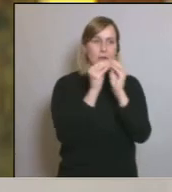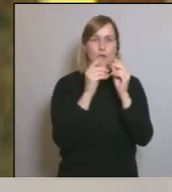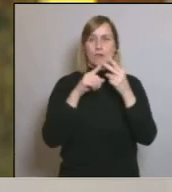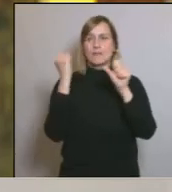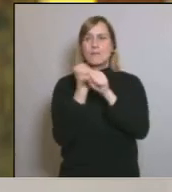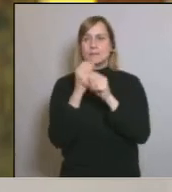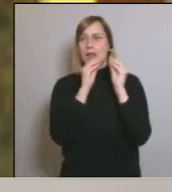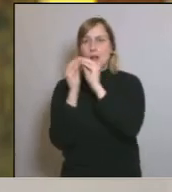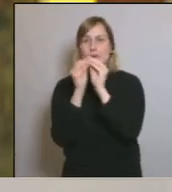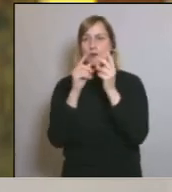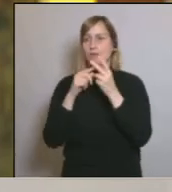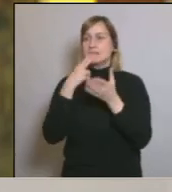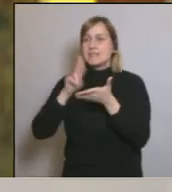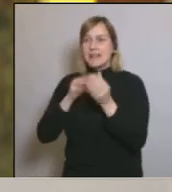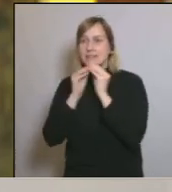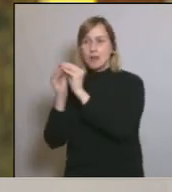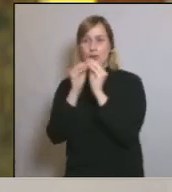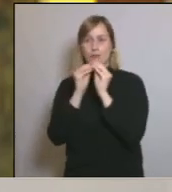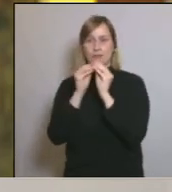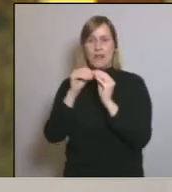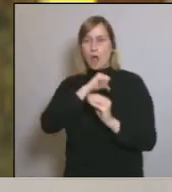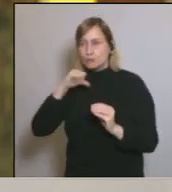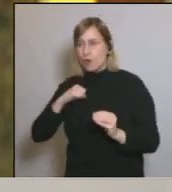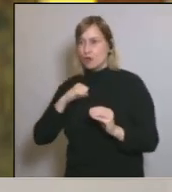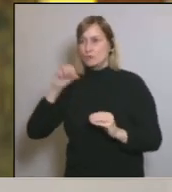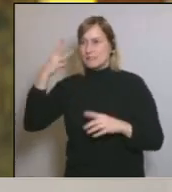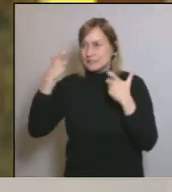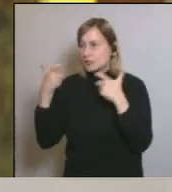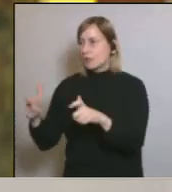sindicats, dels autònoms, del tercer sector.